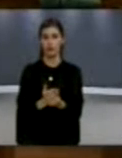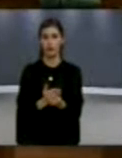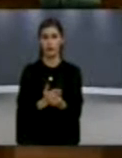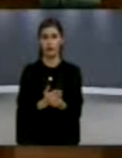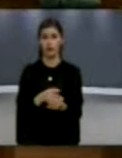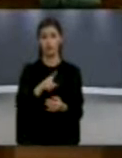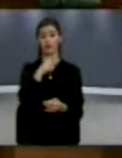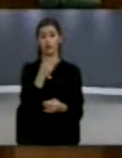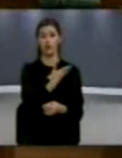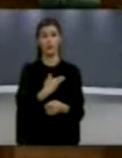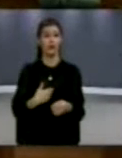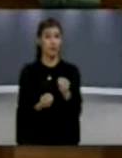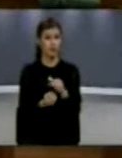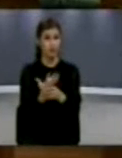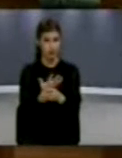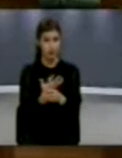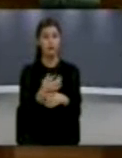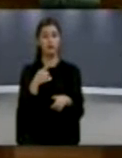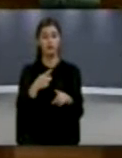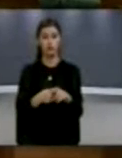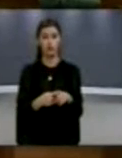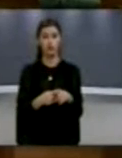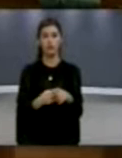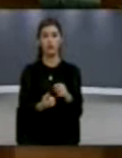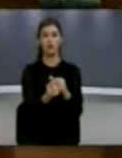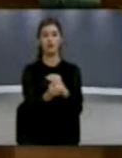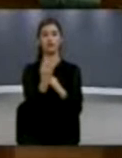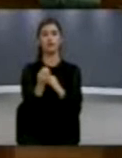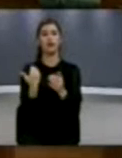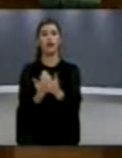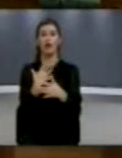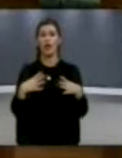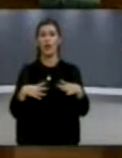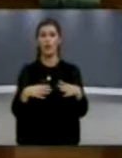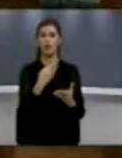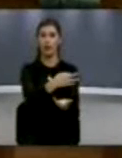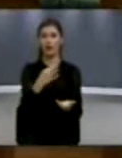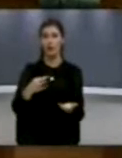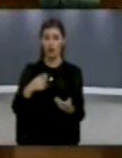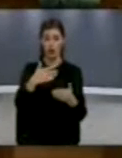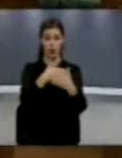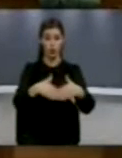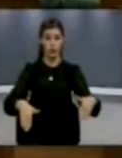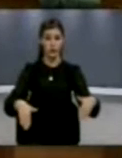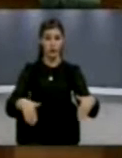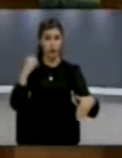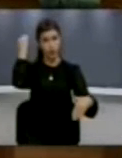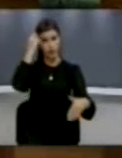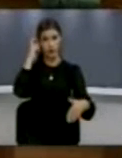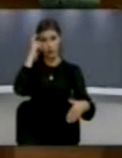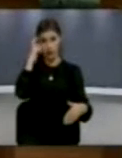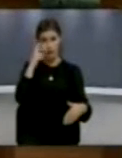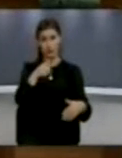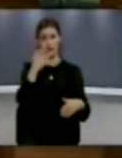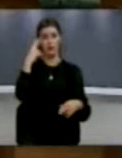krimin e Jugoslavis sa avnojit dhe themelimin Republikave Treja, kufirin e mes të sërbis e malit zi është vën në kul dhe